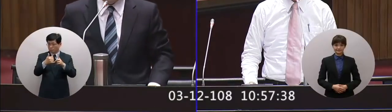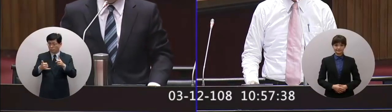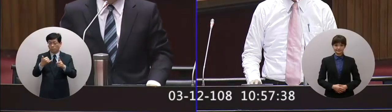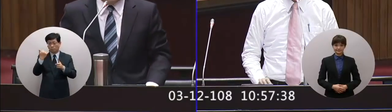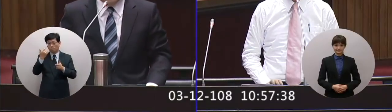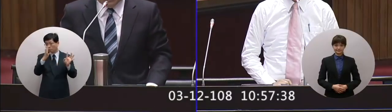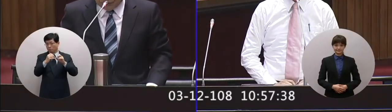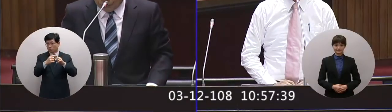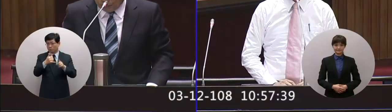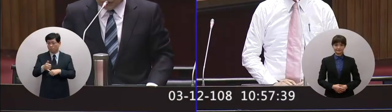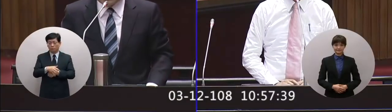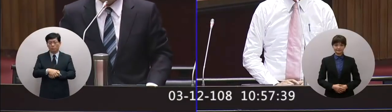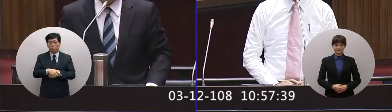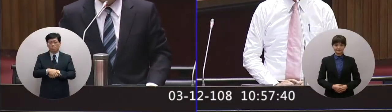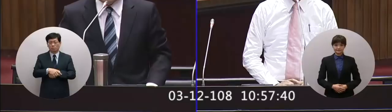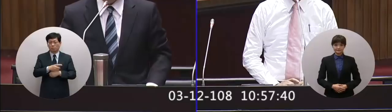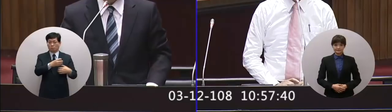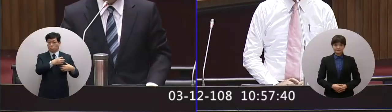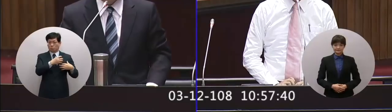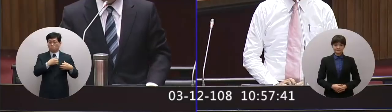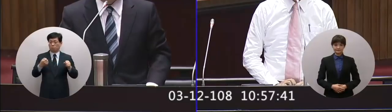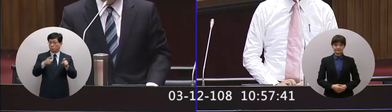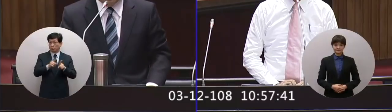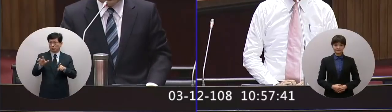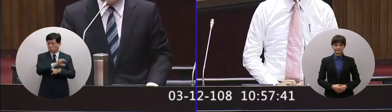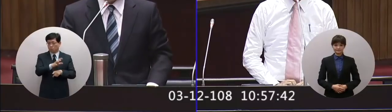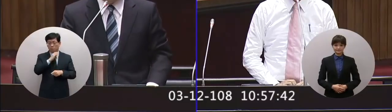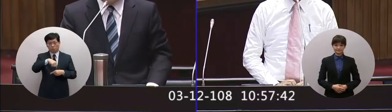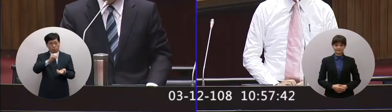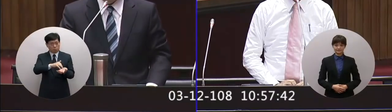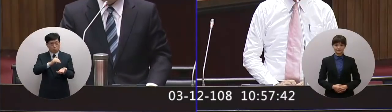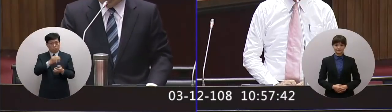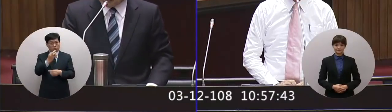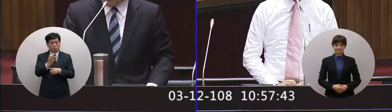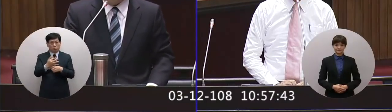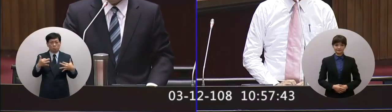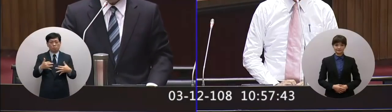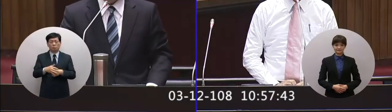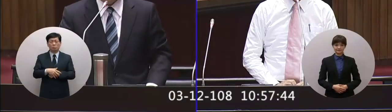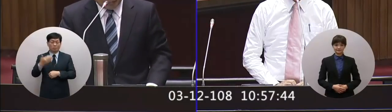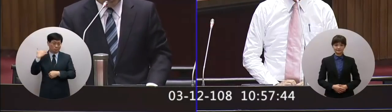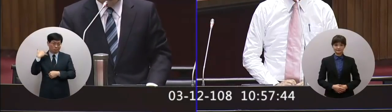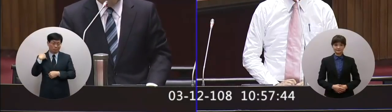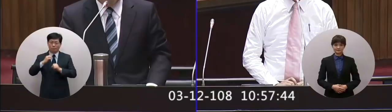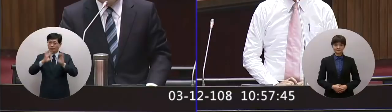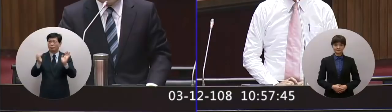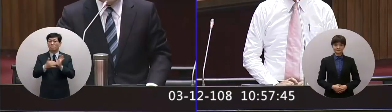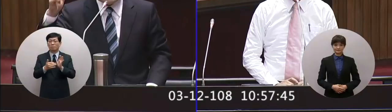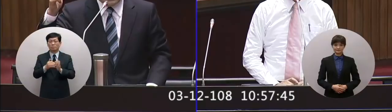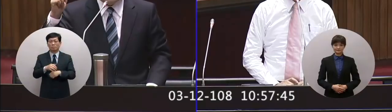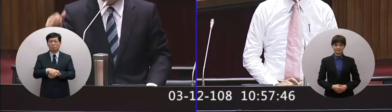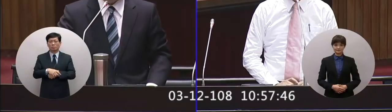海巡人員比照軍人就醫優待的部分過去我們宣布